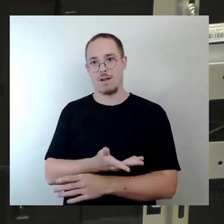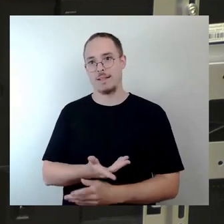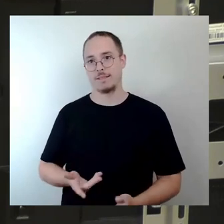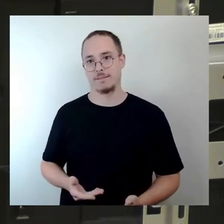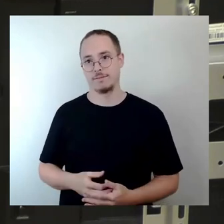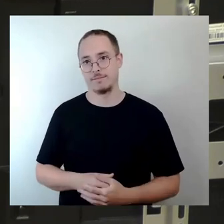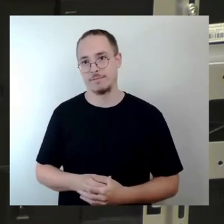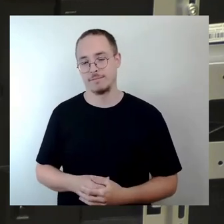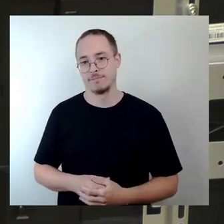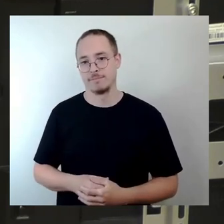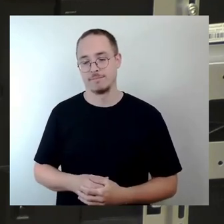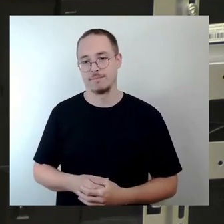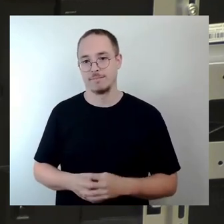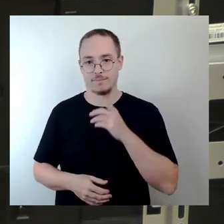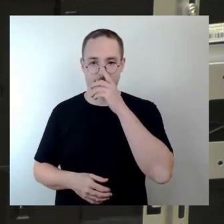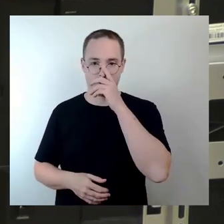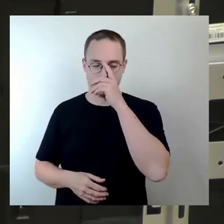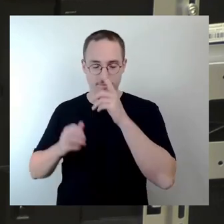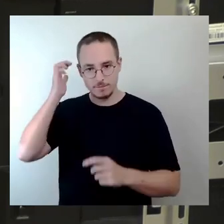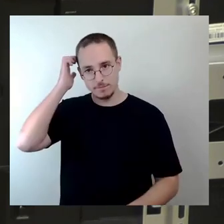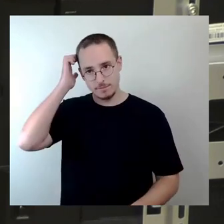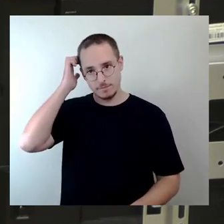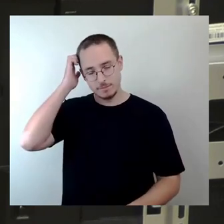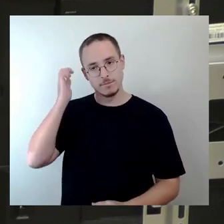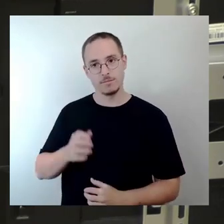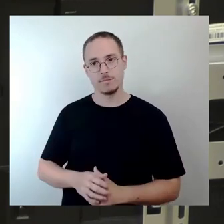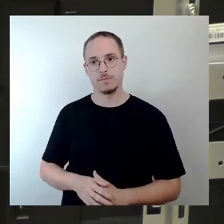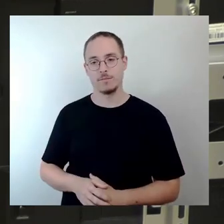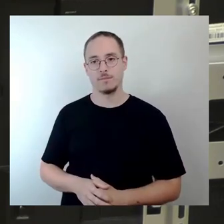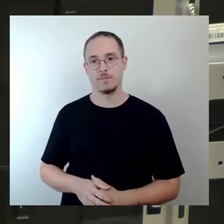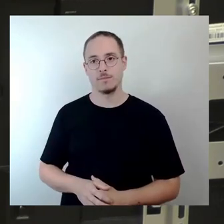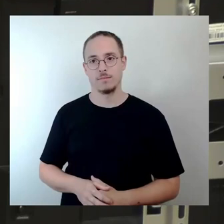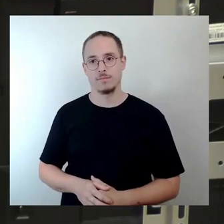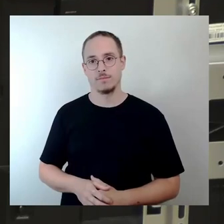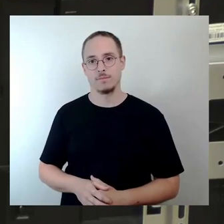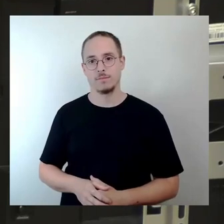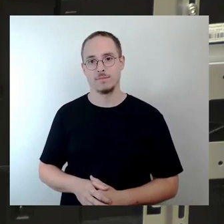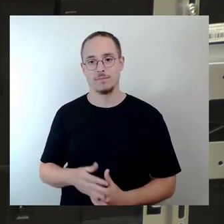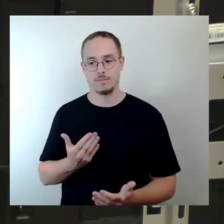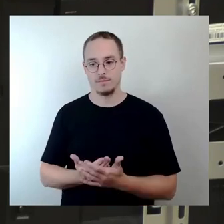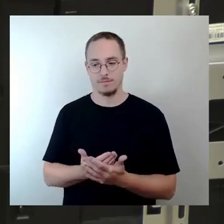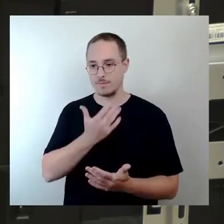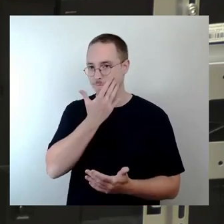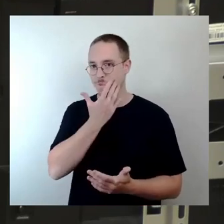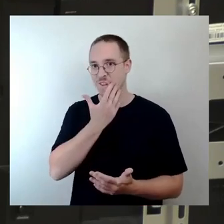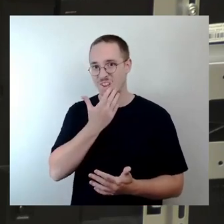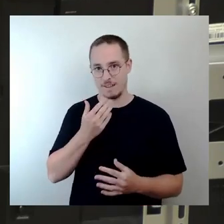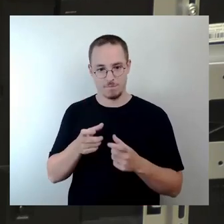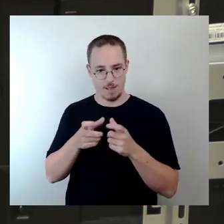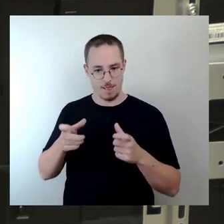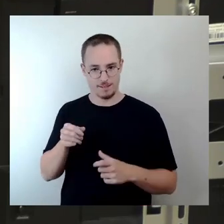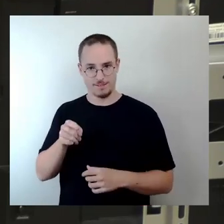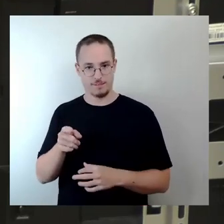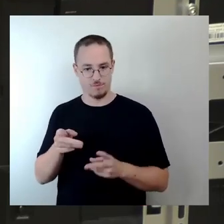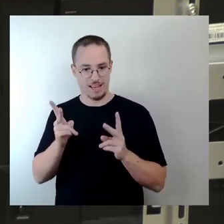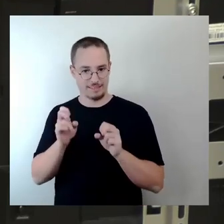Bleibt das zum Betreiben der Anlage unbedingt trotz alledem Rechtssicherheit hergestellt werden muss